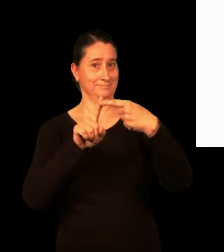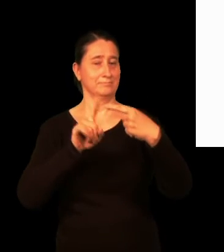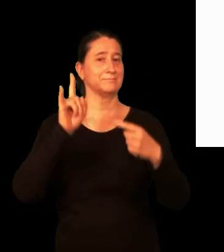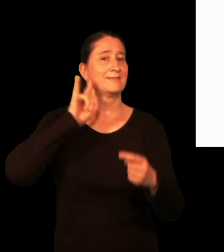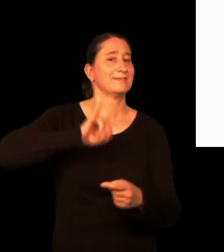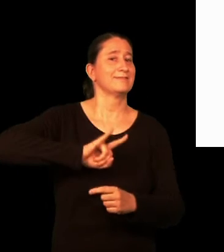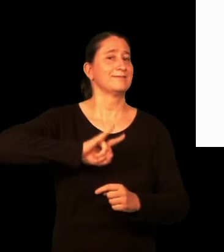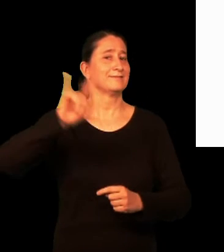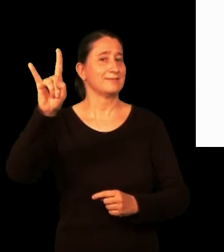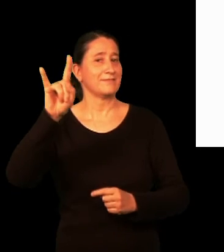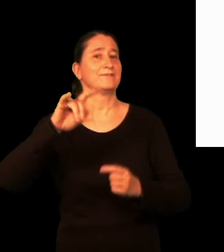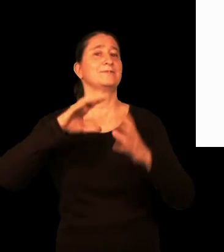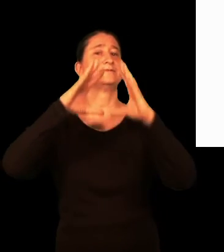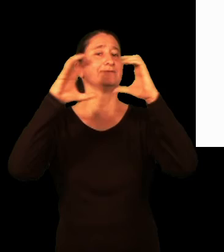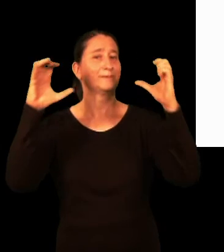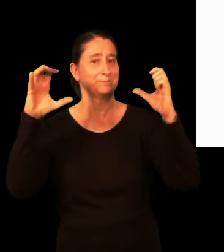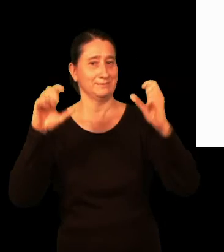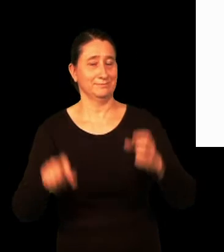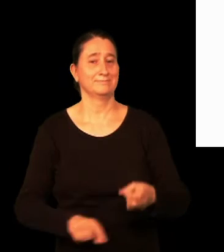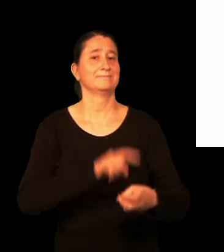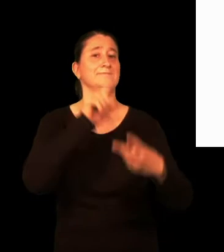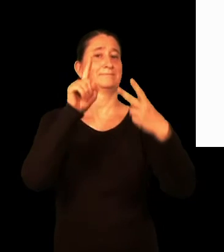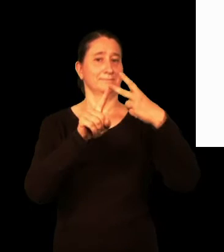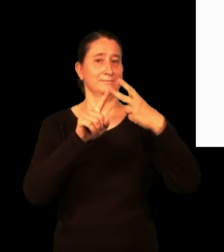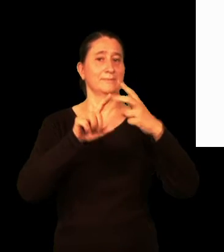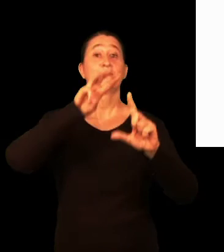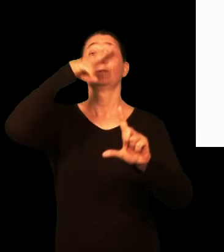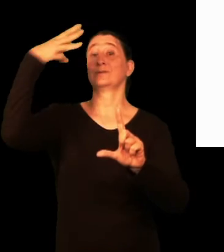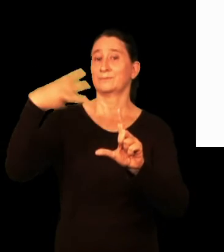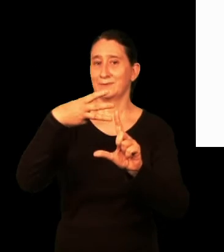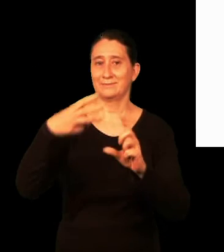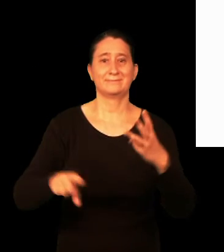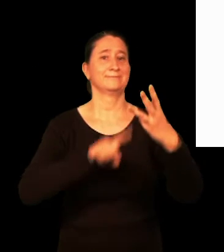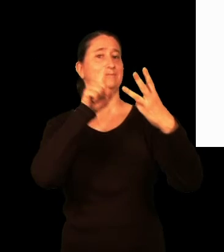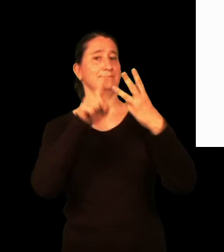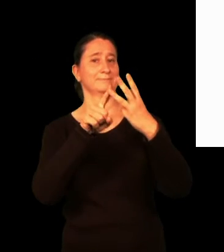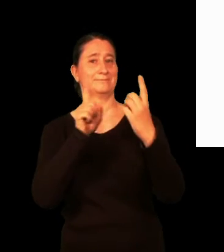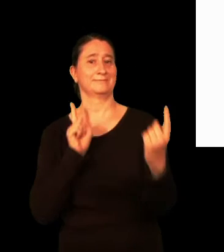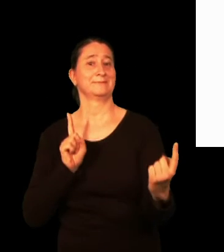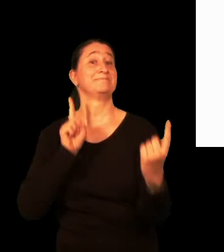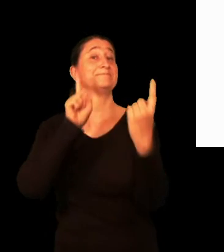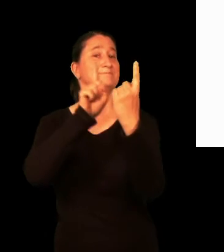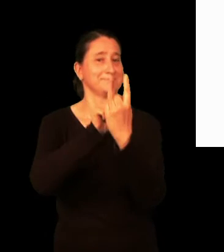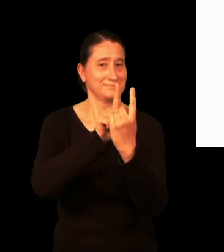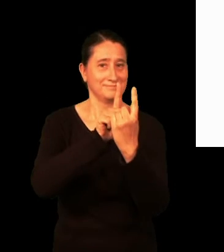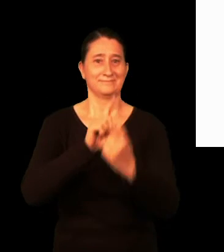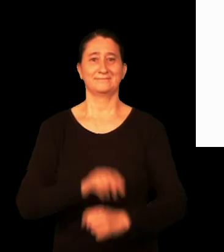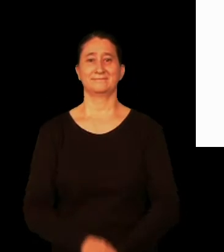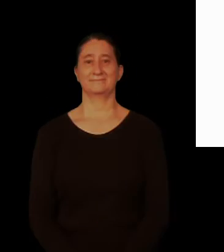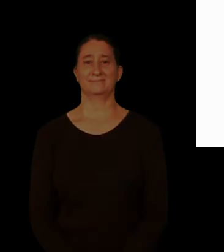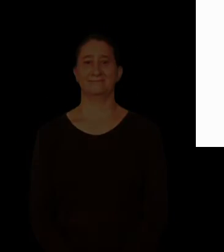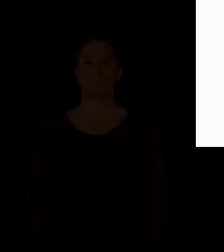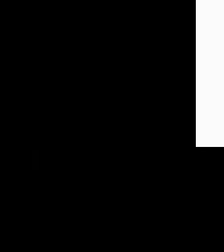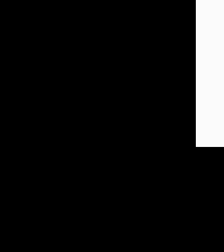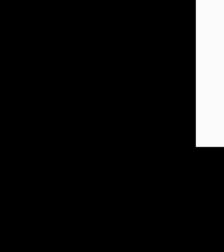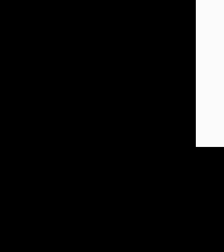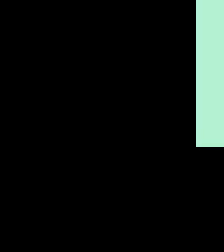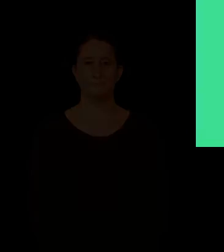daude. Telefono edo Skype bidez, udal webkunean, eta aurrez aurre.